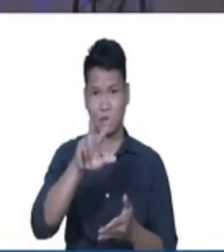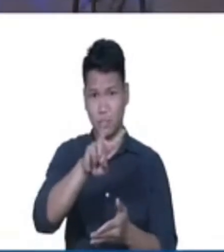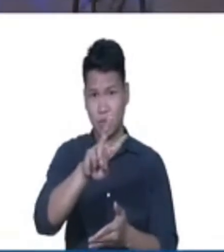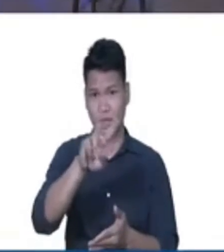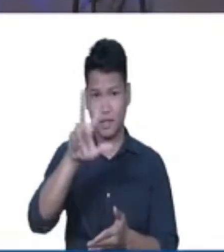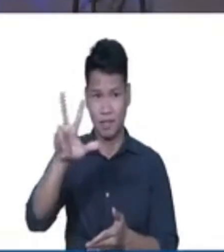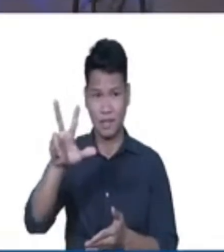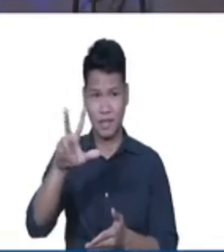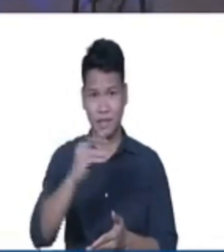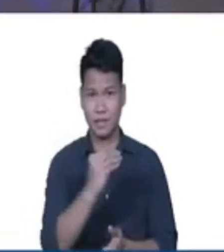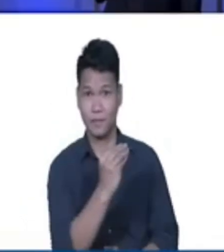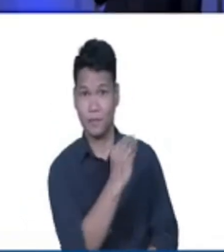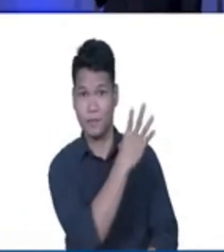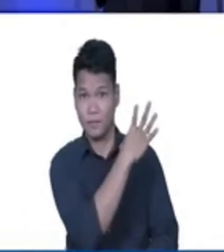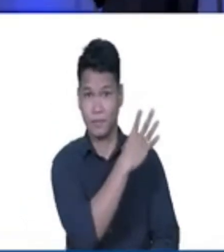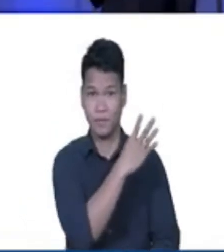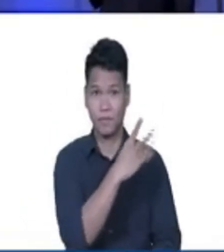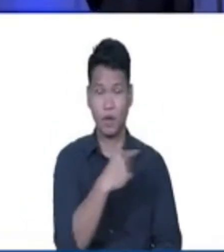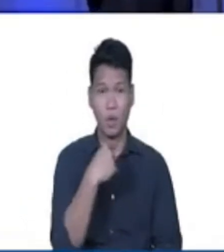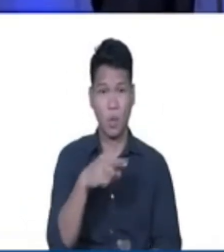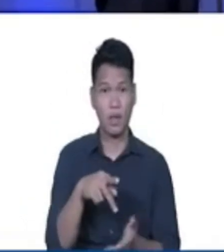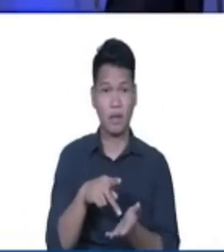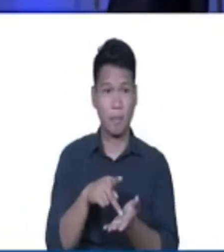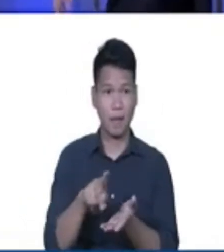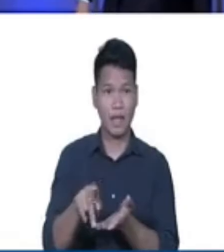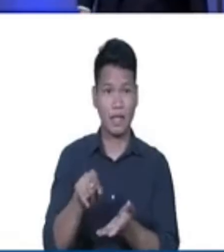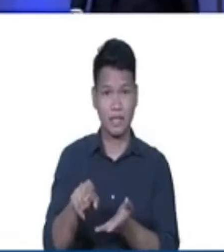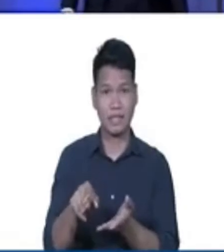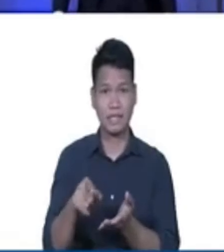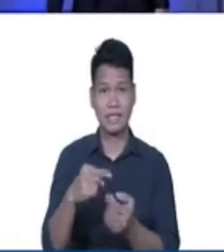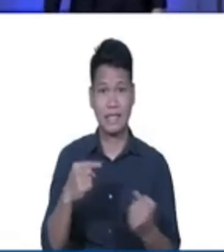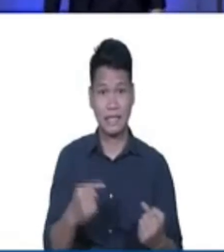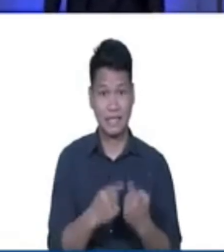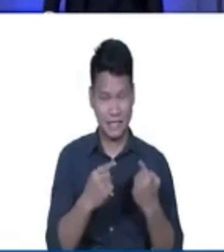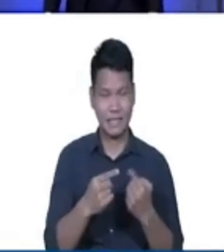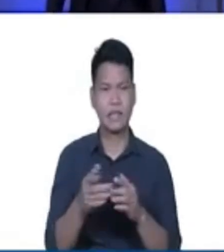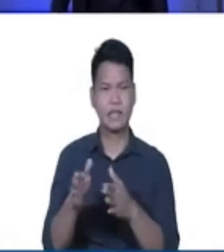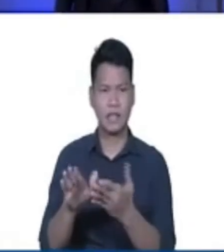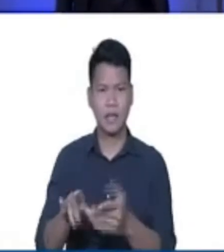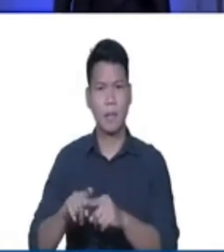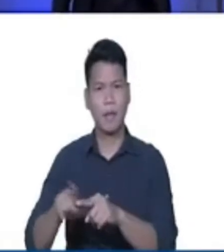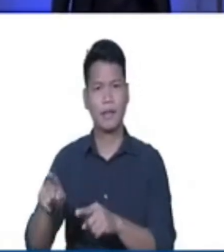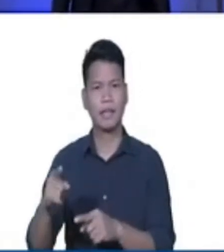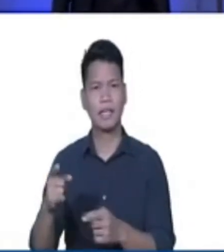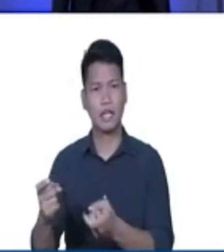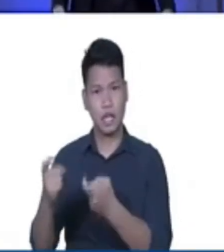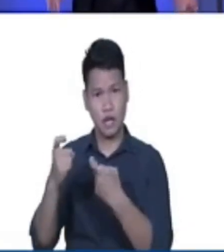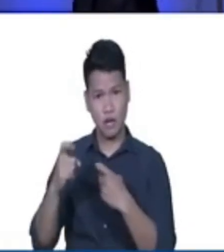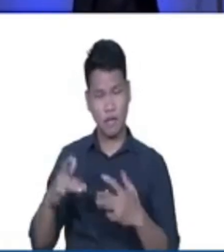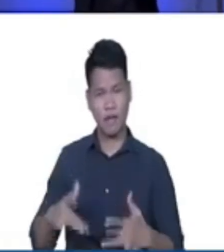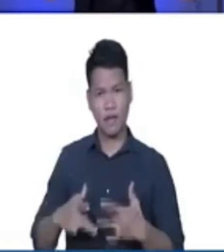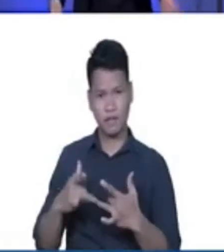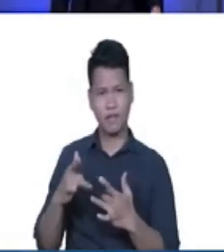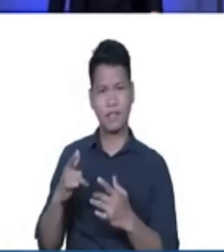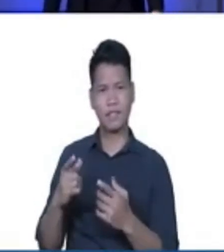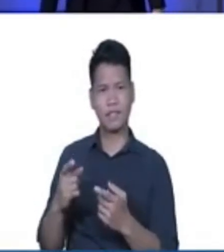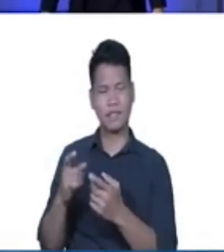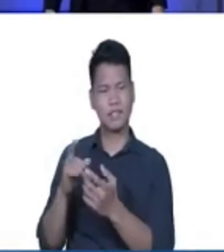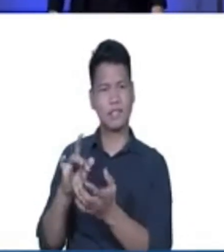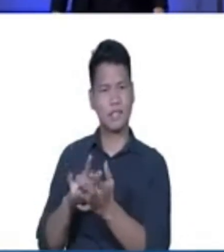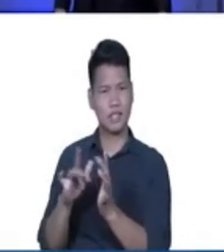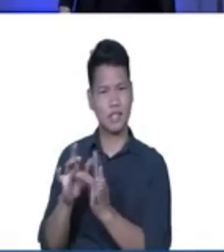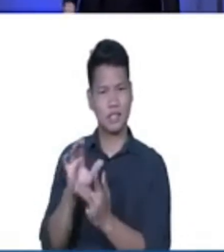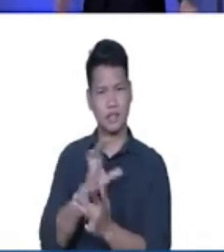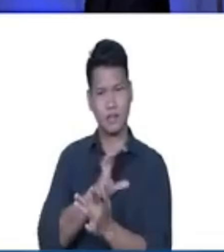the gift of God is eternal life through Jesus Christ our Lord. Mga minamahal na mga